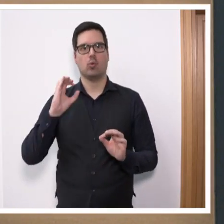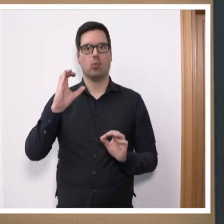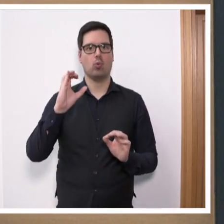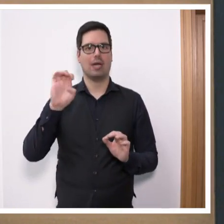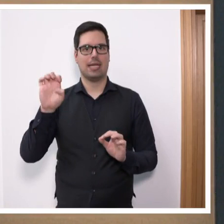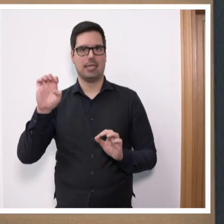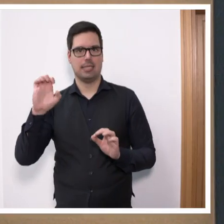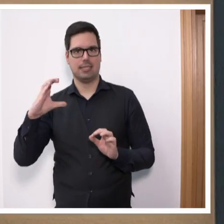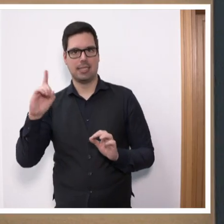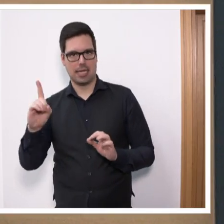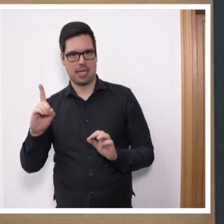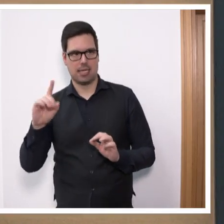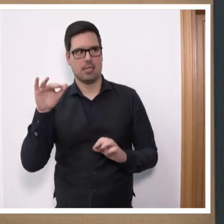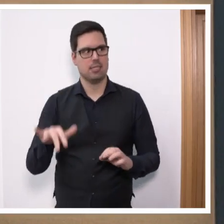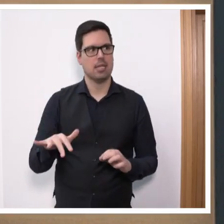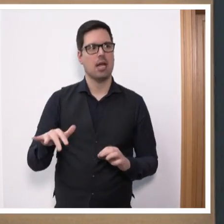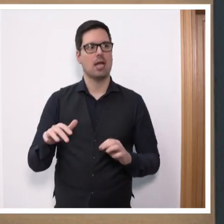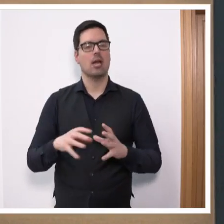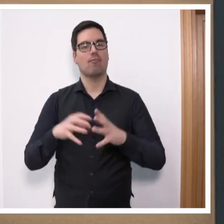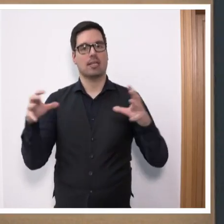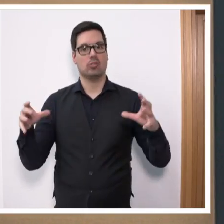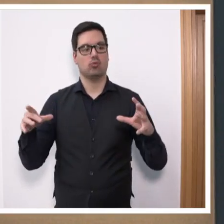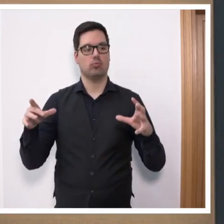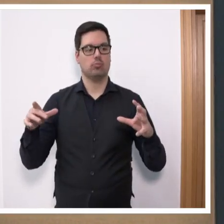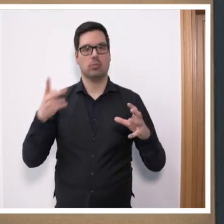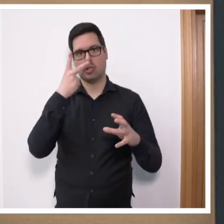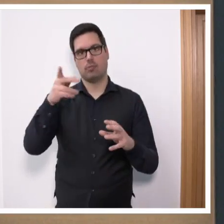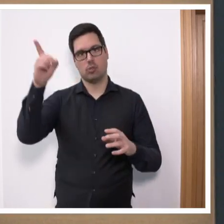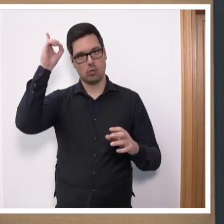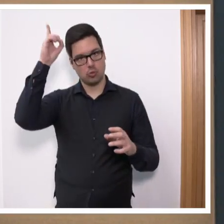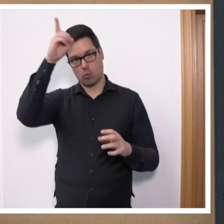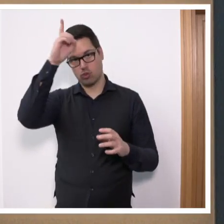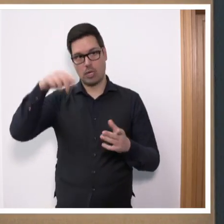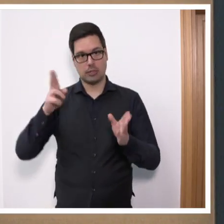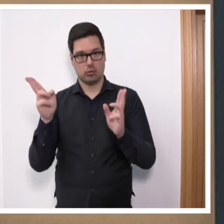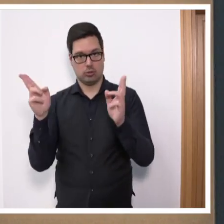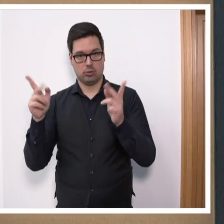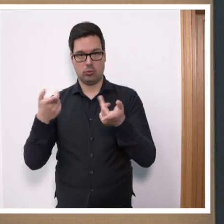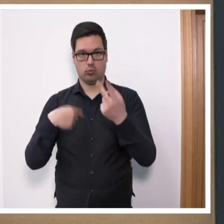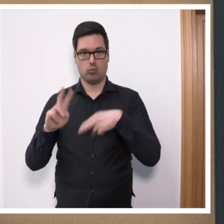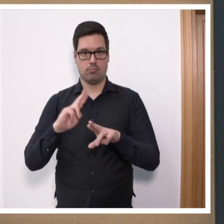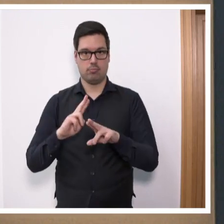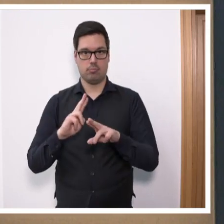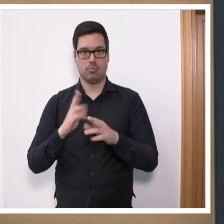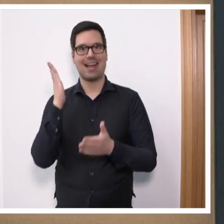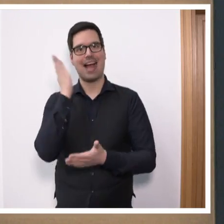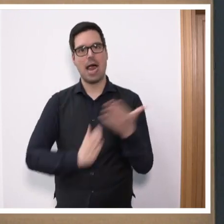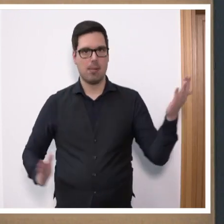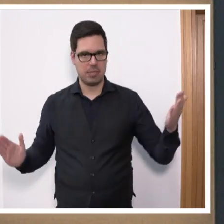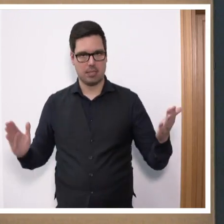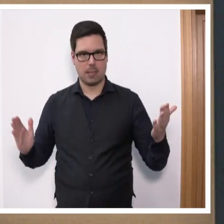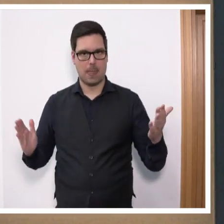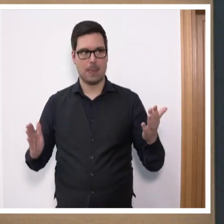hat gerade gestern ihre Wachstumsaussichten für Deutschland redigiert. Sie hat die Wachstumsaussichten für Deutschland sogar halbiert.